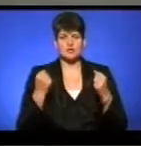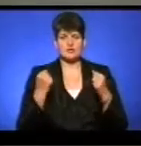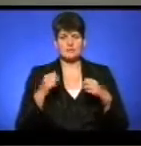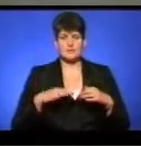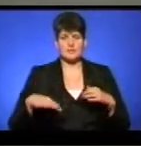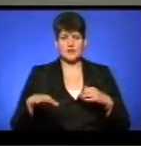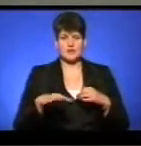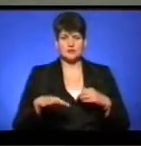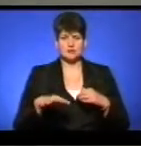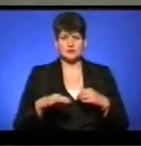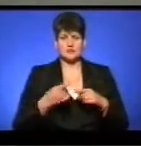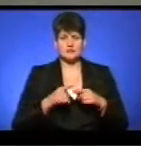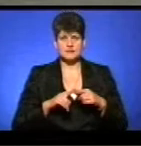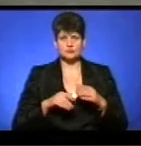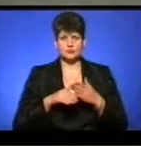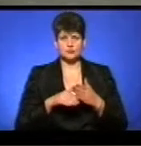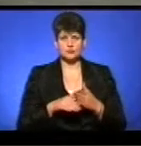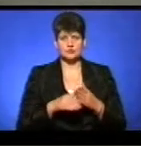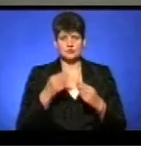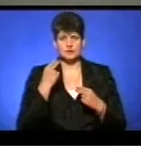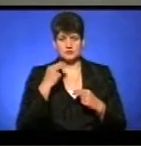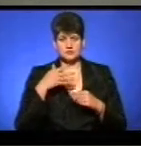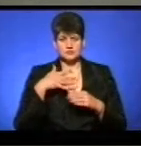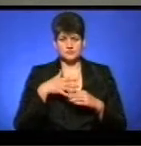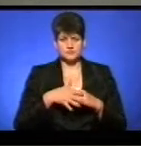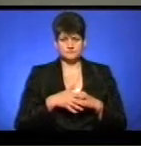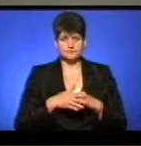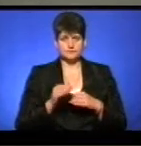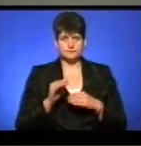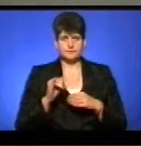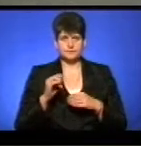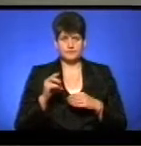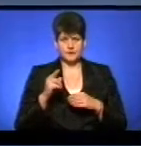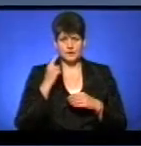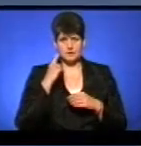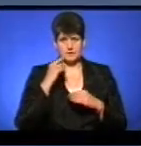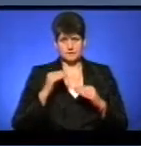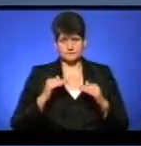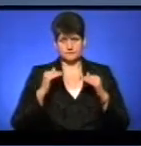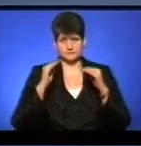Ці прилади допоможуть їм краще освоїтися в фізиці. І, я думаю, оцінки також піднімуться.